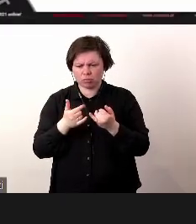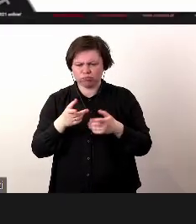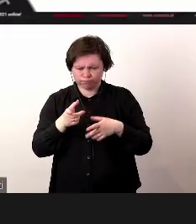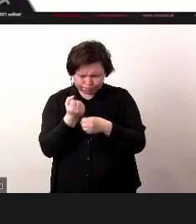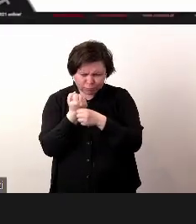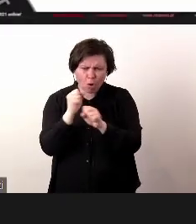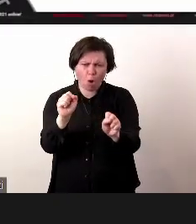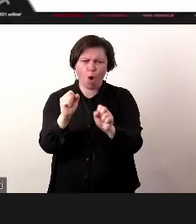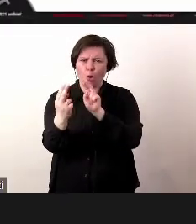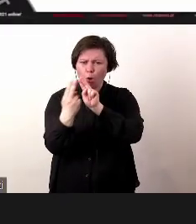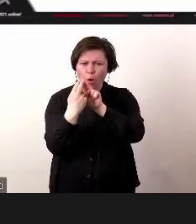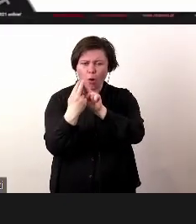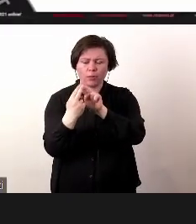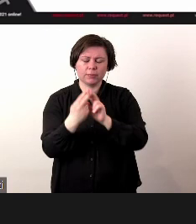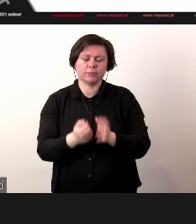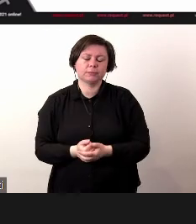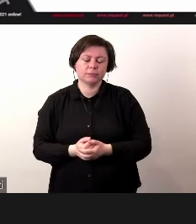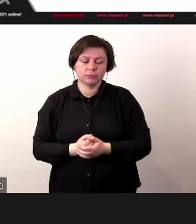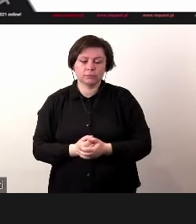kontaktować.